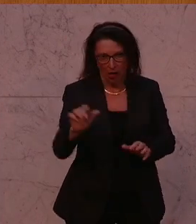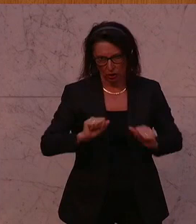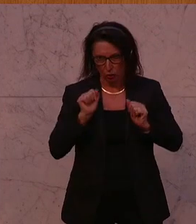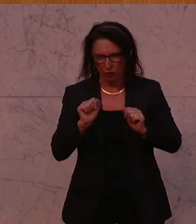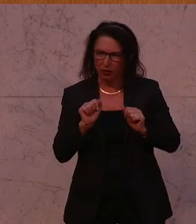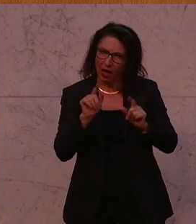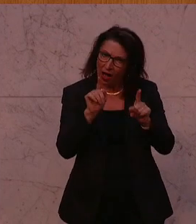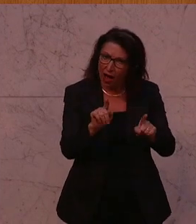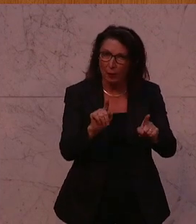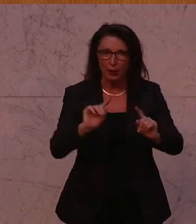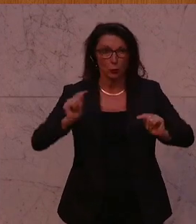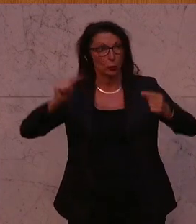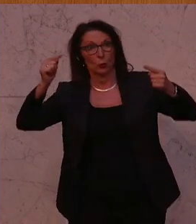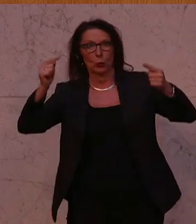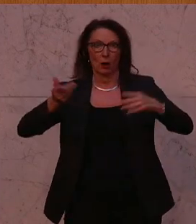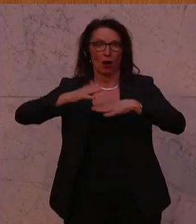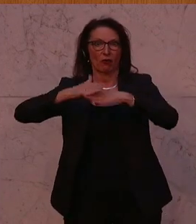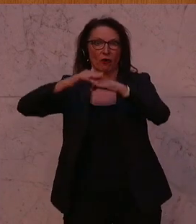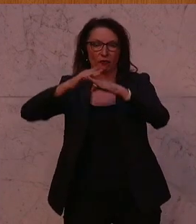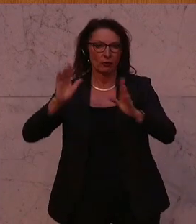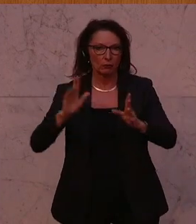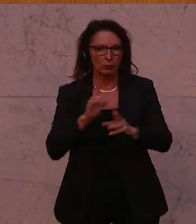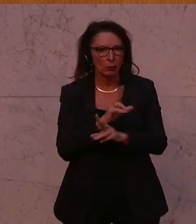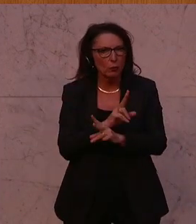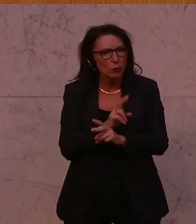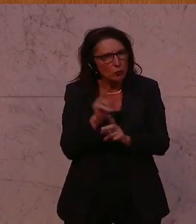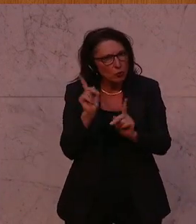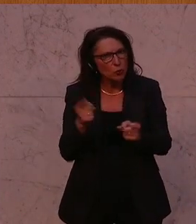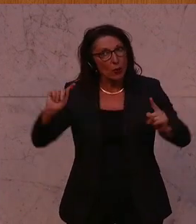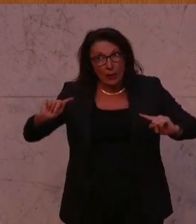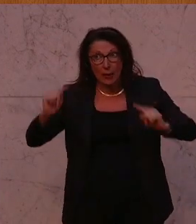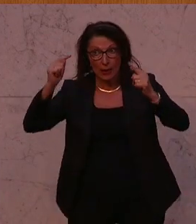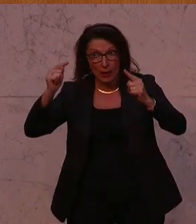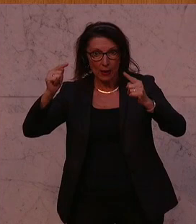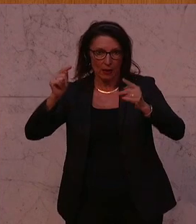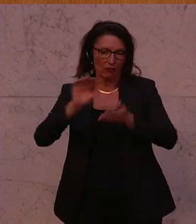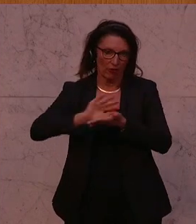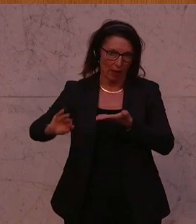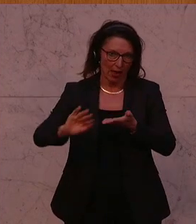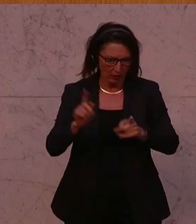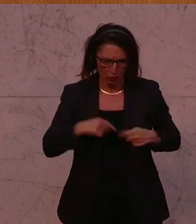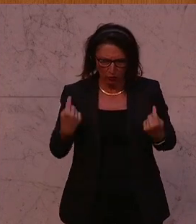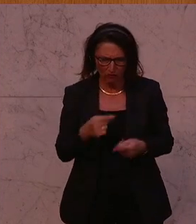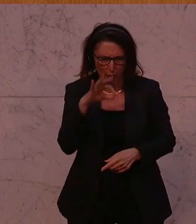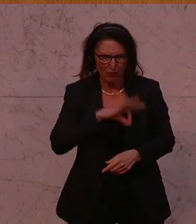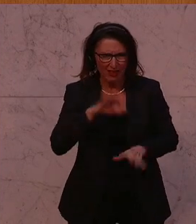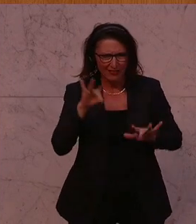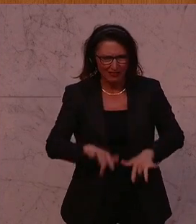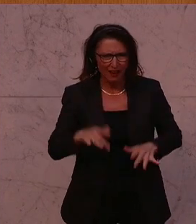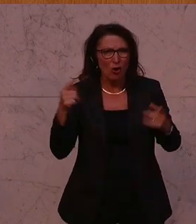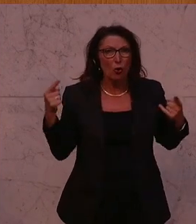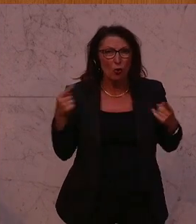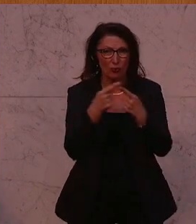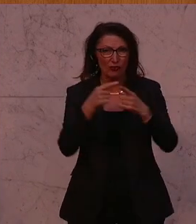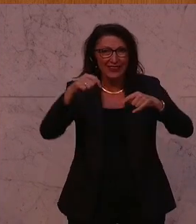Eskalationsvermeidung Österreichs Interessen. Und ich denke, es wäre unsere verdammte Pflicht, hier dafür zu sorgen, dass wenigstens der Konflikt